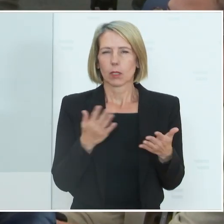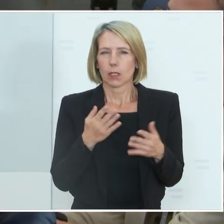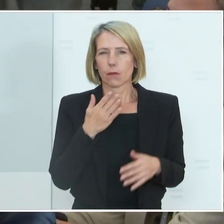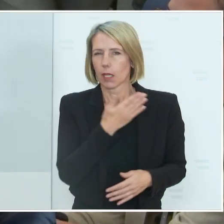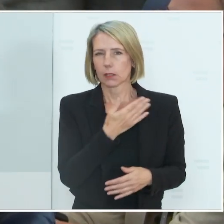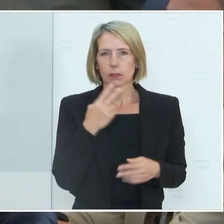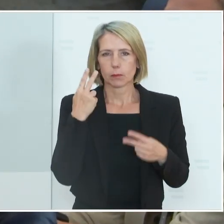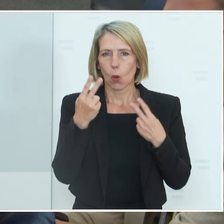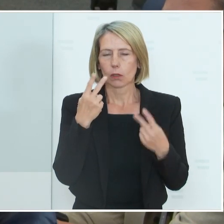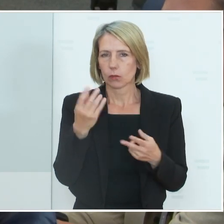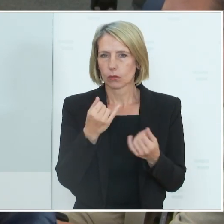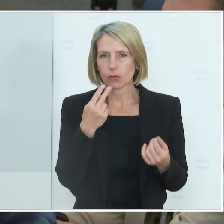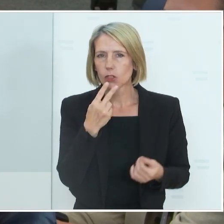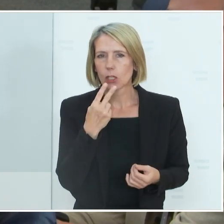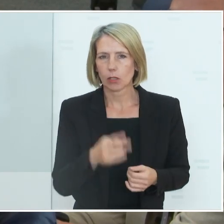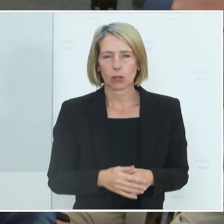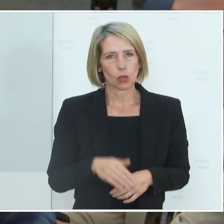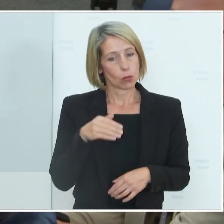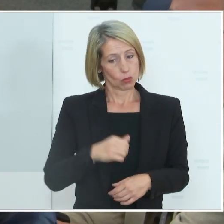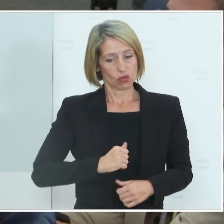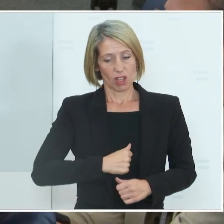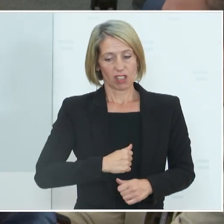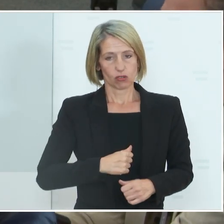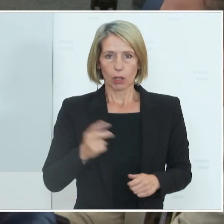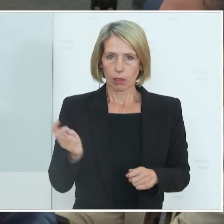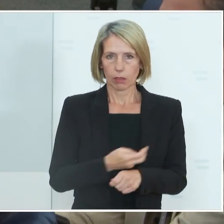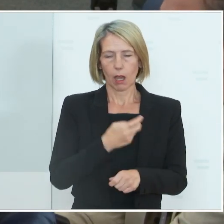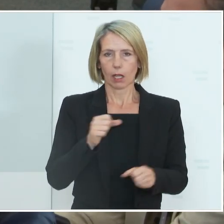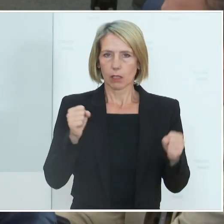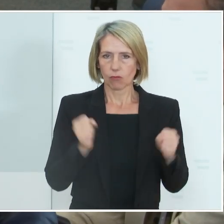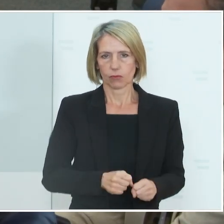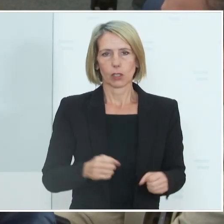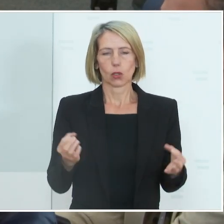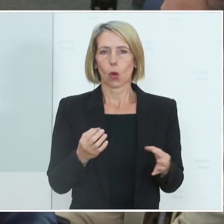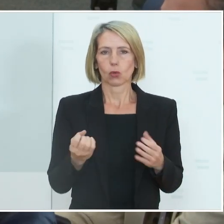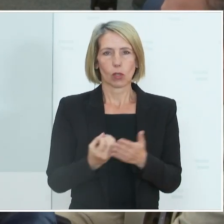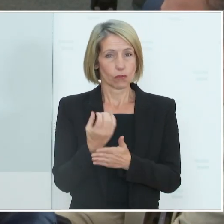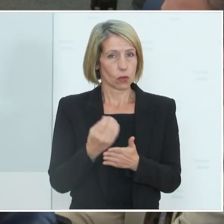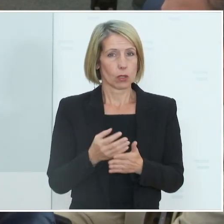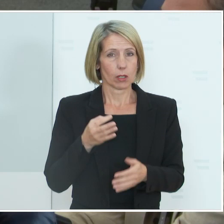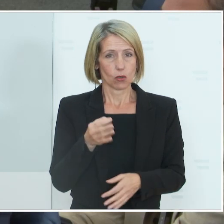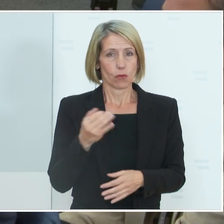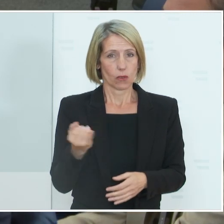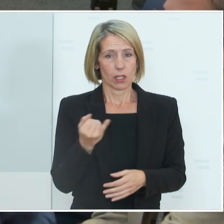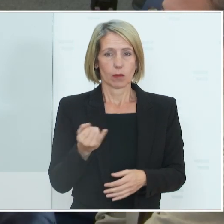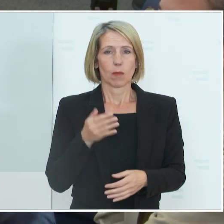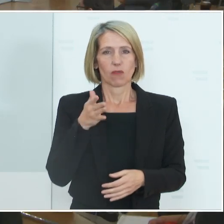Und werden wir uns auf einen harten Winter einstellen müssen oder wird dann im Frühjahr die Pandemie hoffentlich für immer abheben?